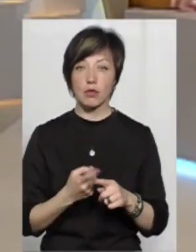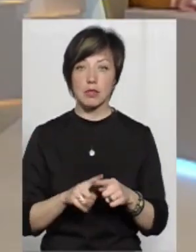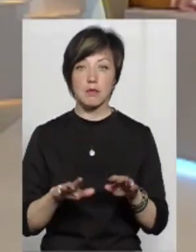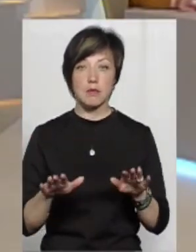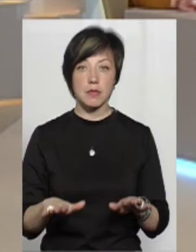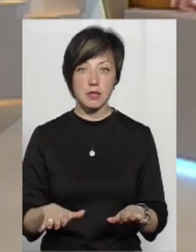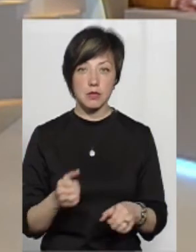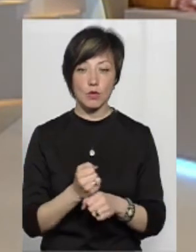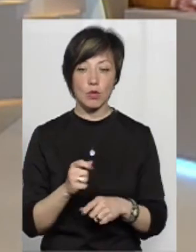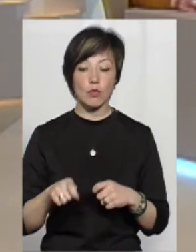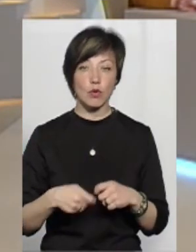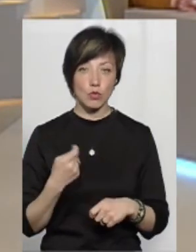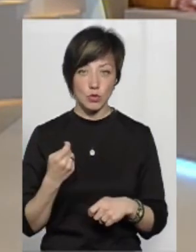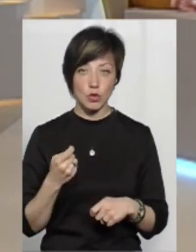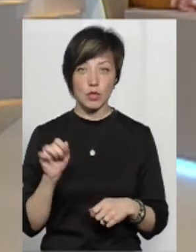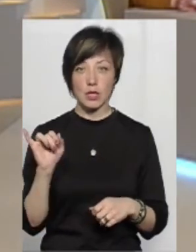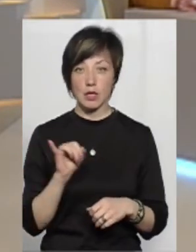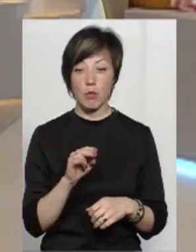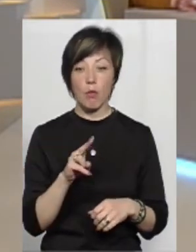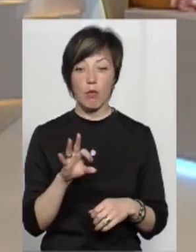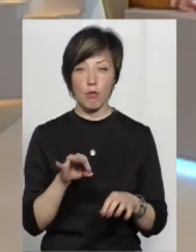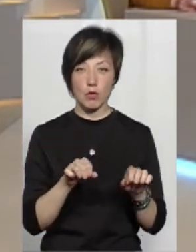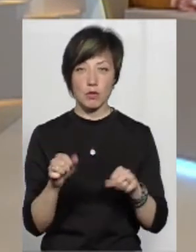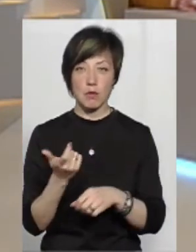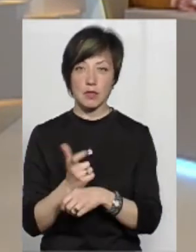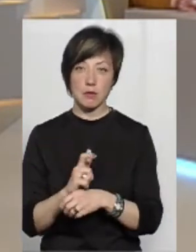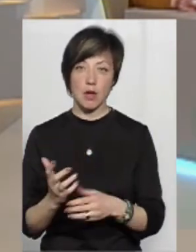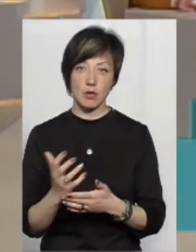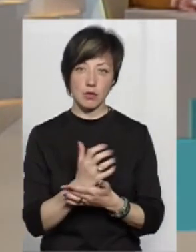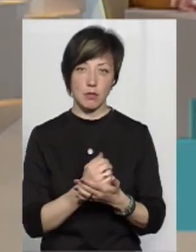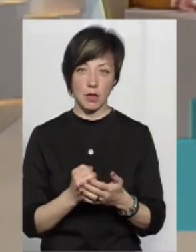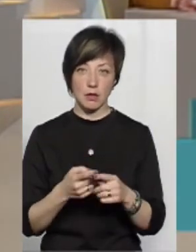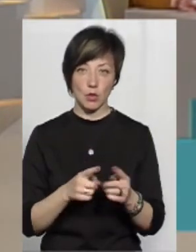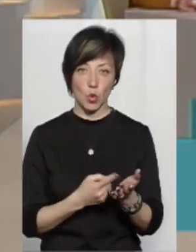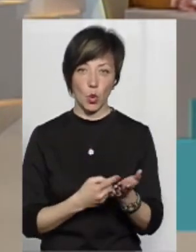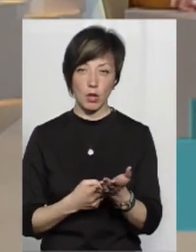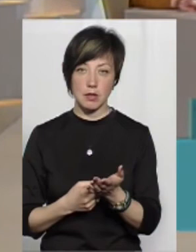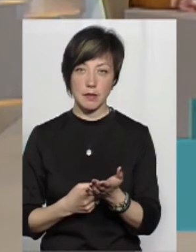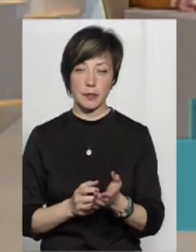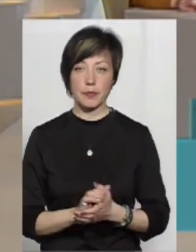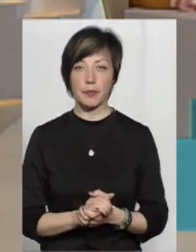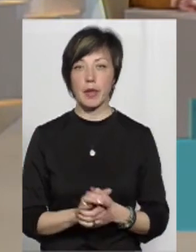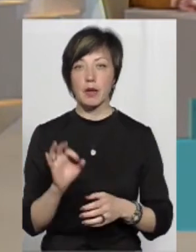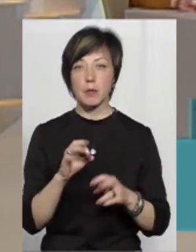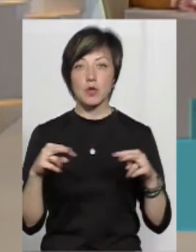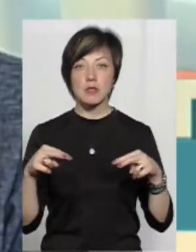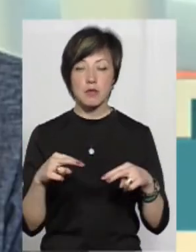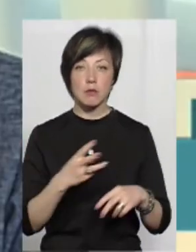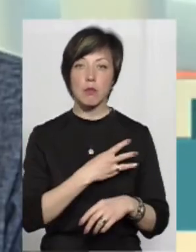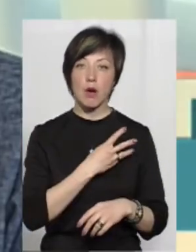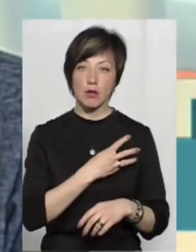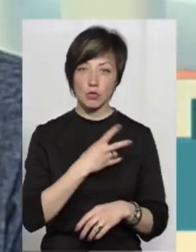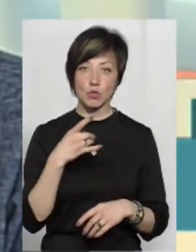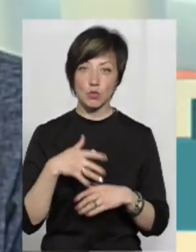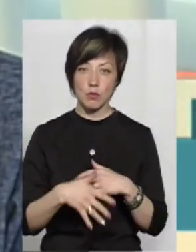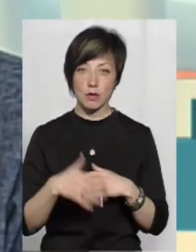місце скоєння правопорушення і, по можливості, максимально зібрати докази. Ну, щодо свідків, бажано,